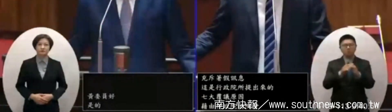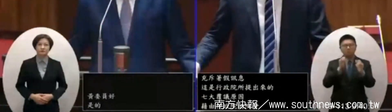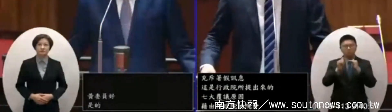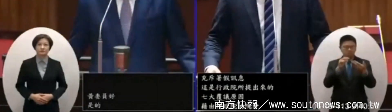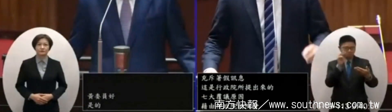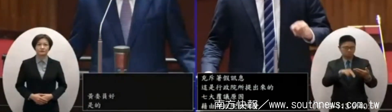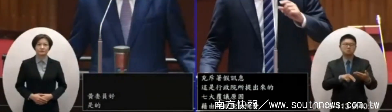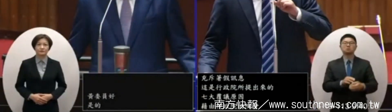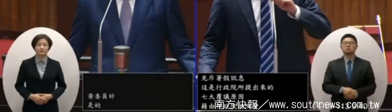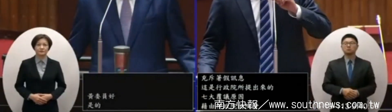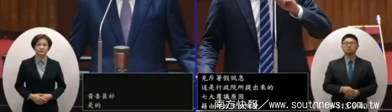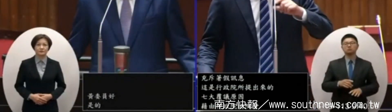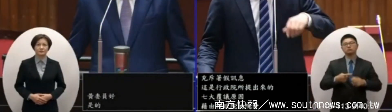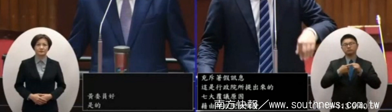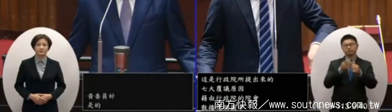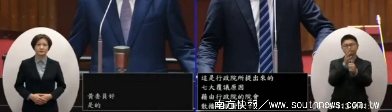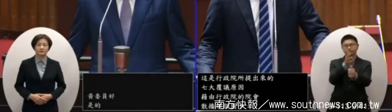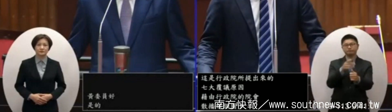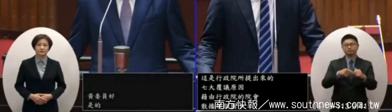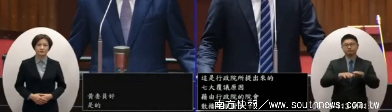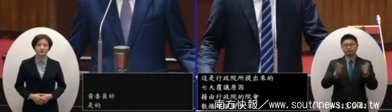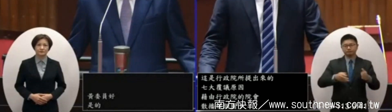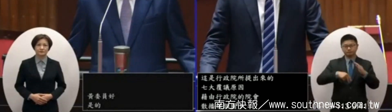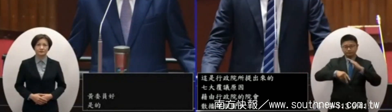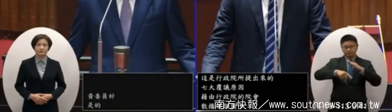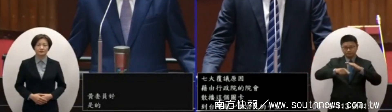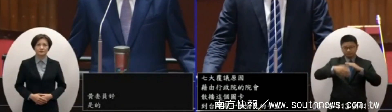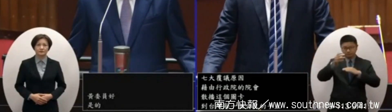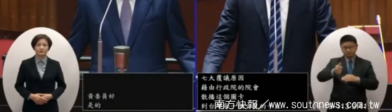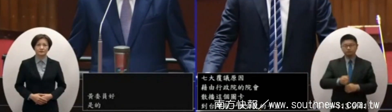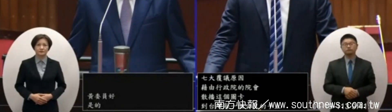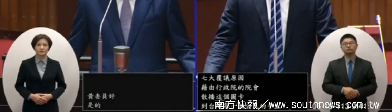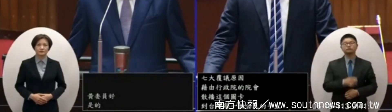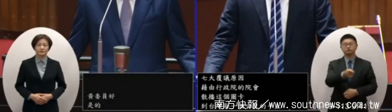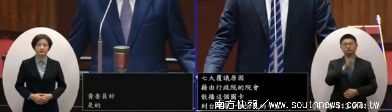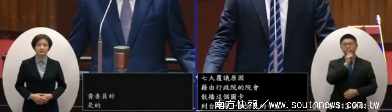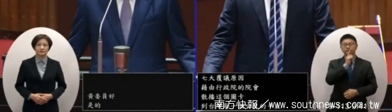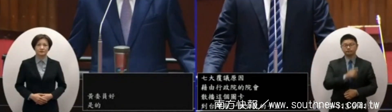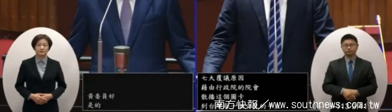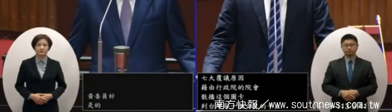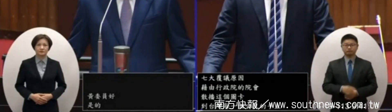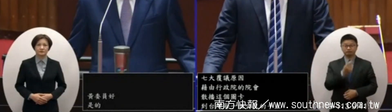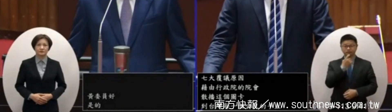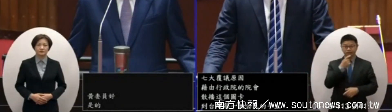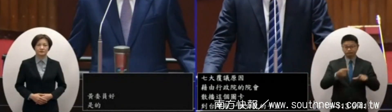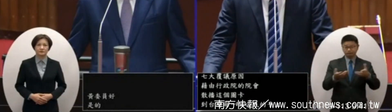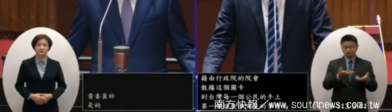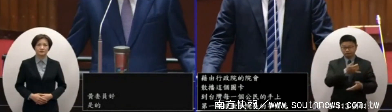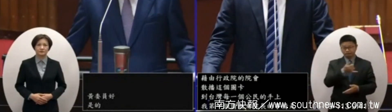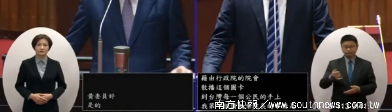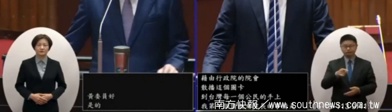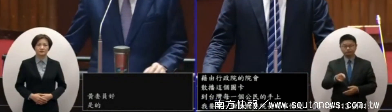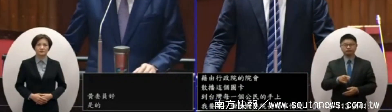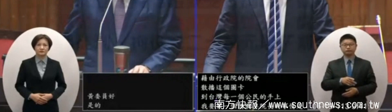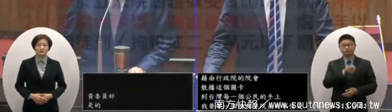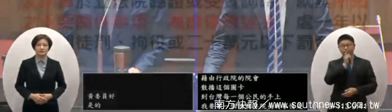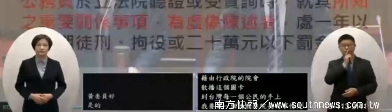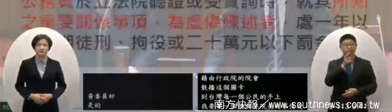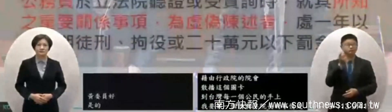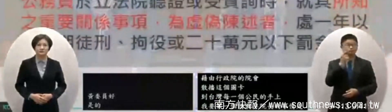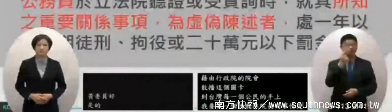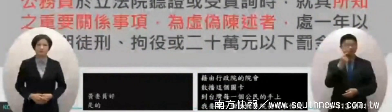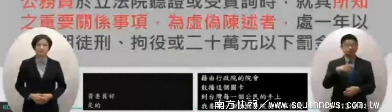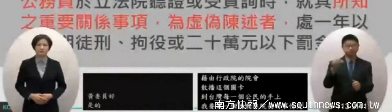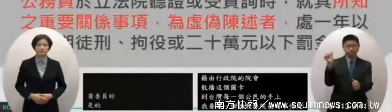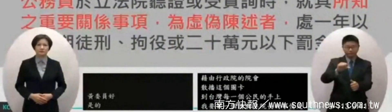我要第一個請教啊昨院長的事情是你們說懷疑公務員虛偽陳述就可以刻